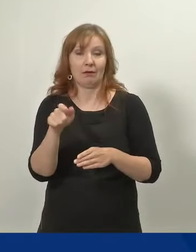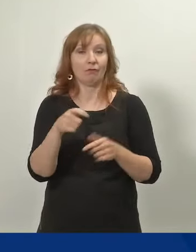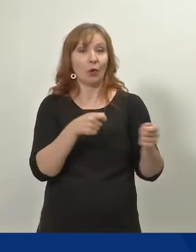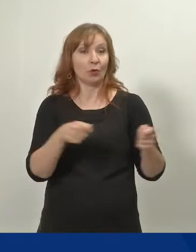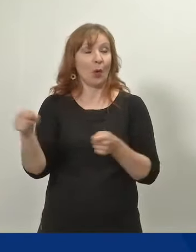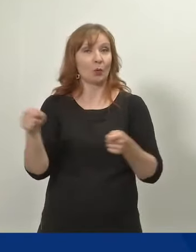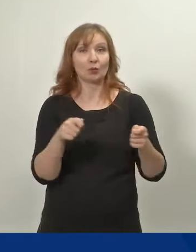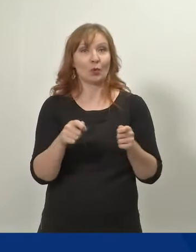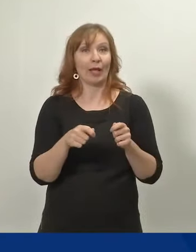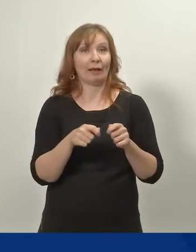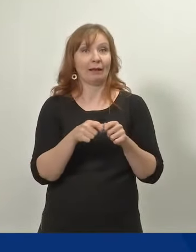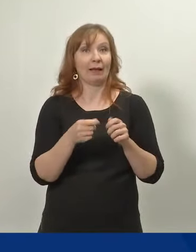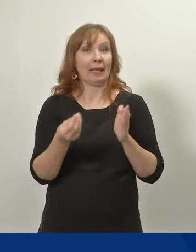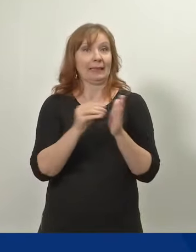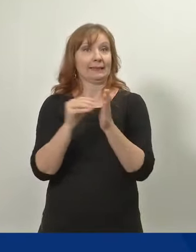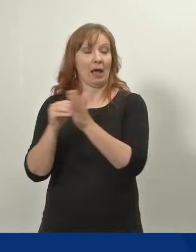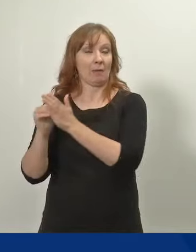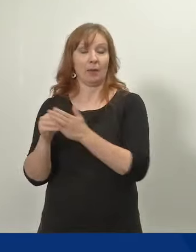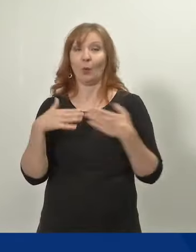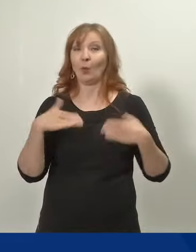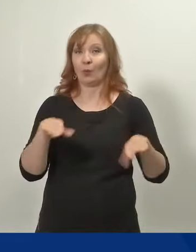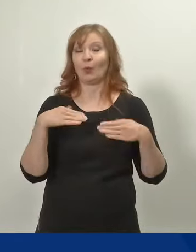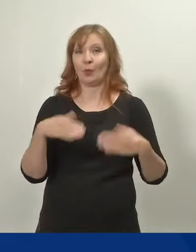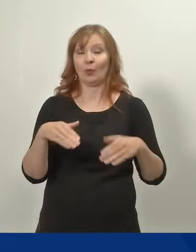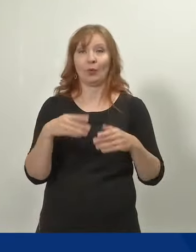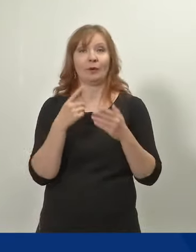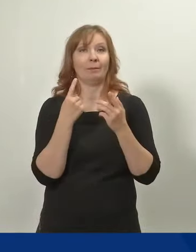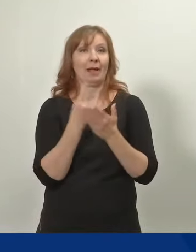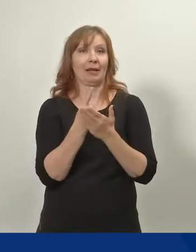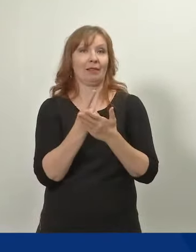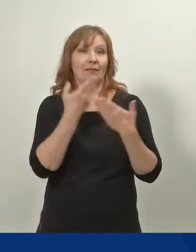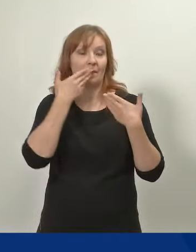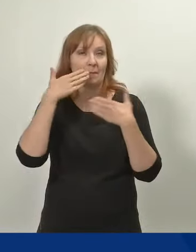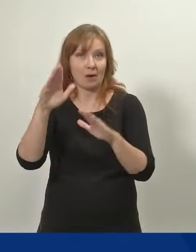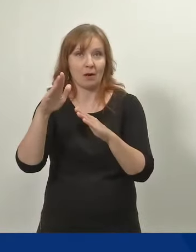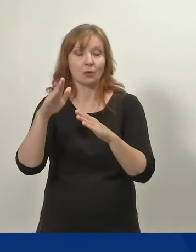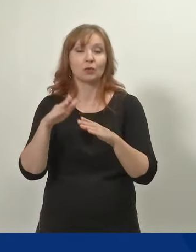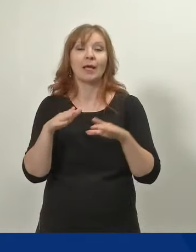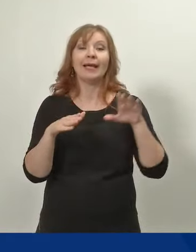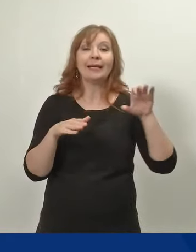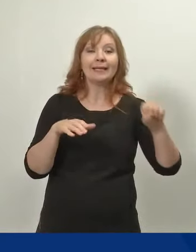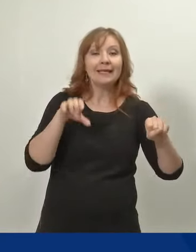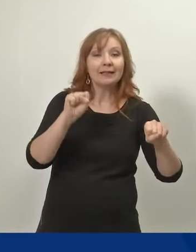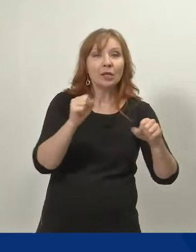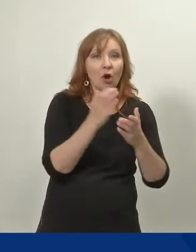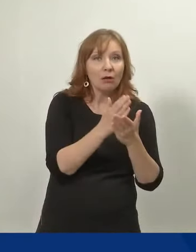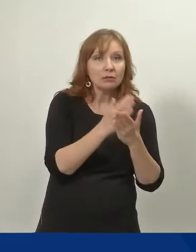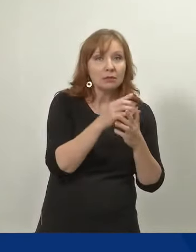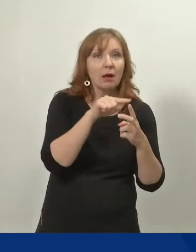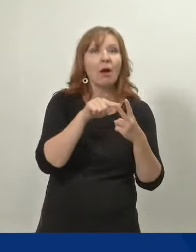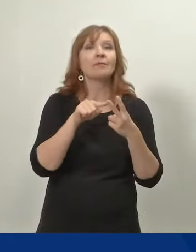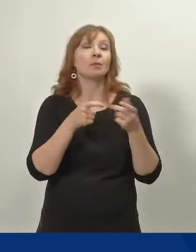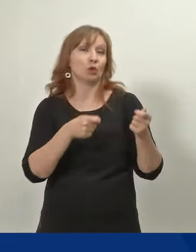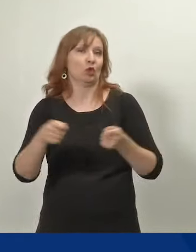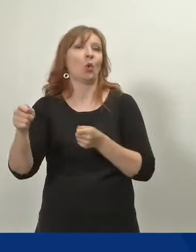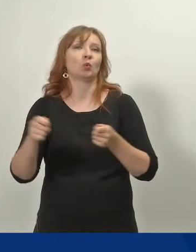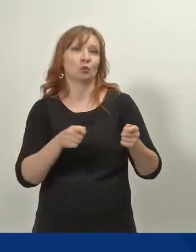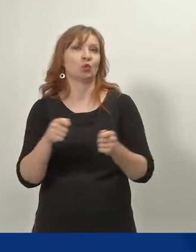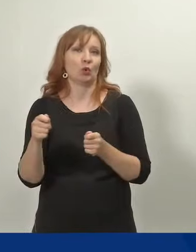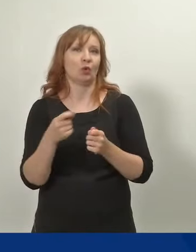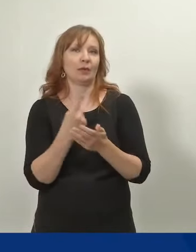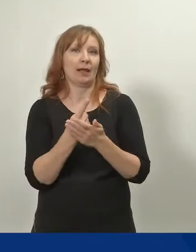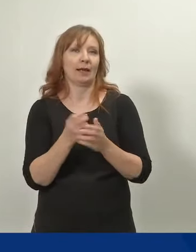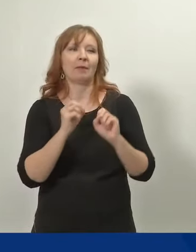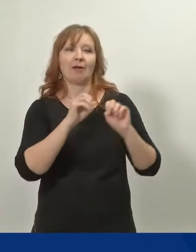merkittävä parannus tässä järjestelmässä. Että tämän kiintiön lisäksi mä uskon, että nämä joustot vaikuttavat, mutta todella paljon on kiinni